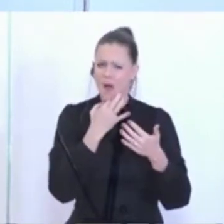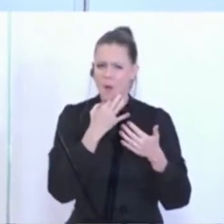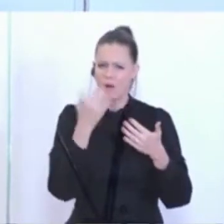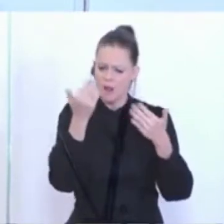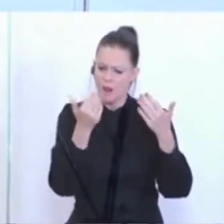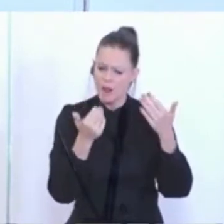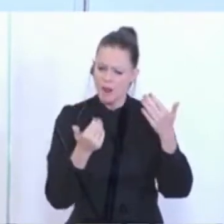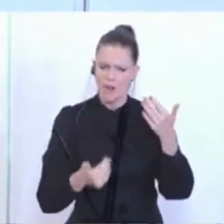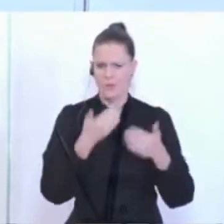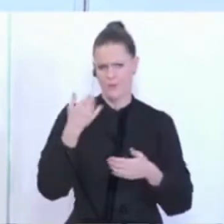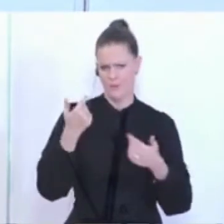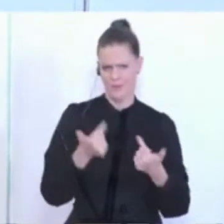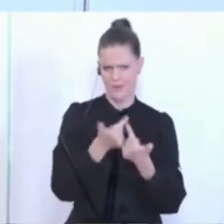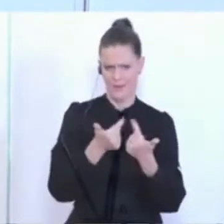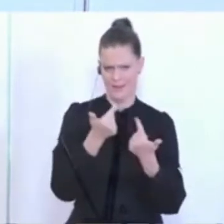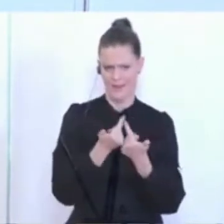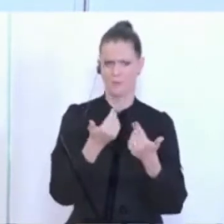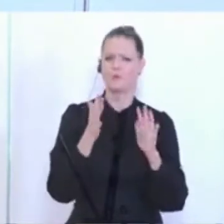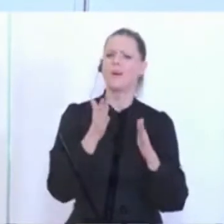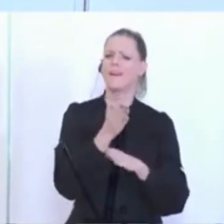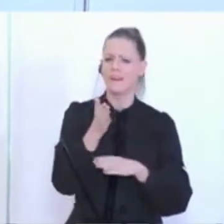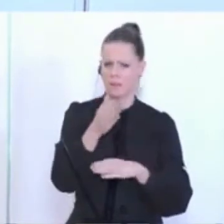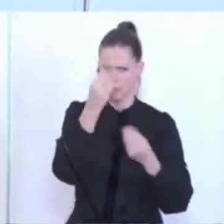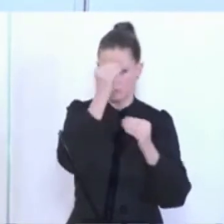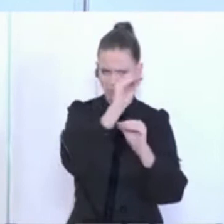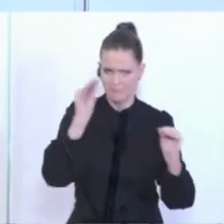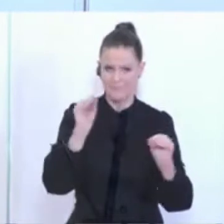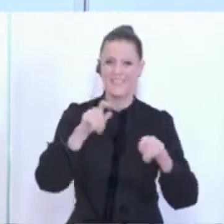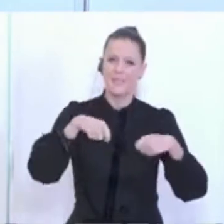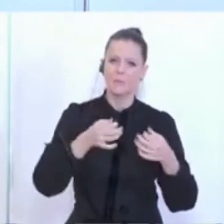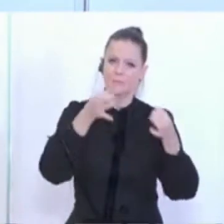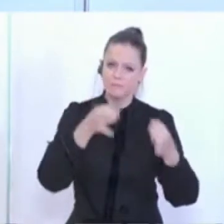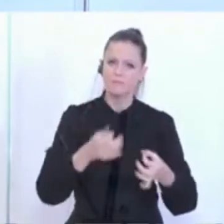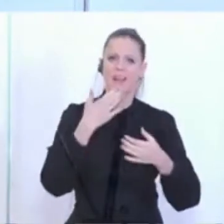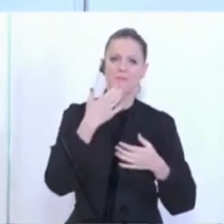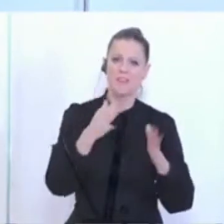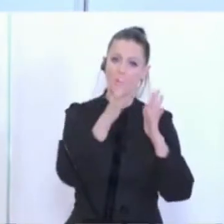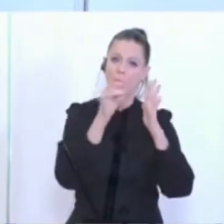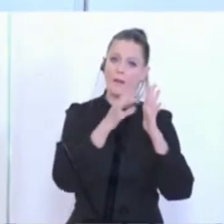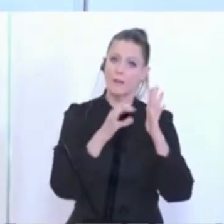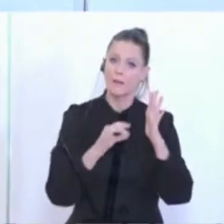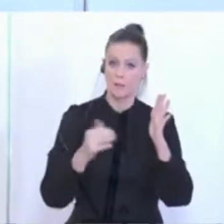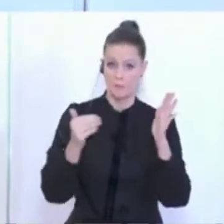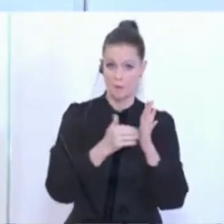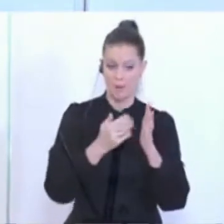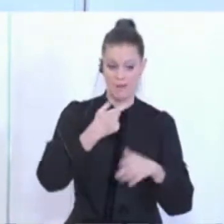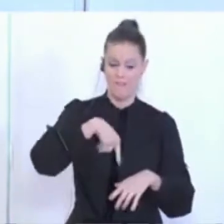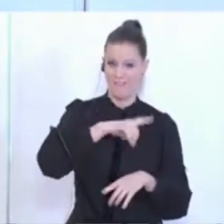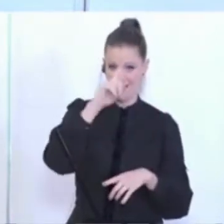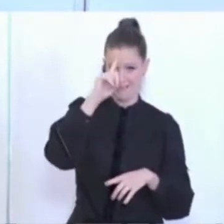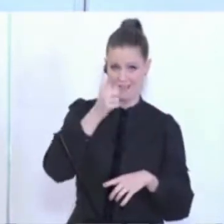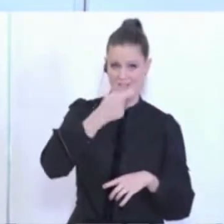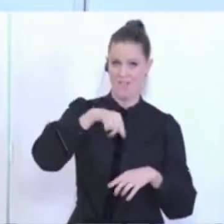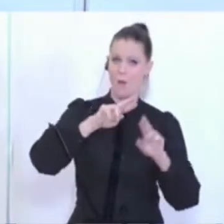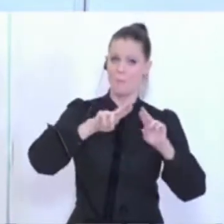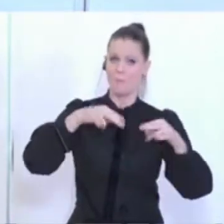Richtung das gehen kann. Da wird es natürlich bestimmte Empfehlungen und Richtlinien brauchen dafür, also uns würde vorschweben, dass wir